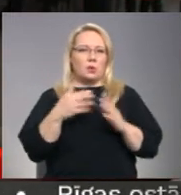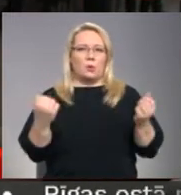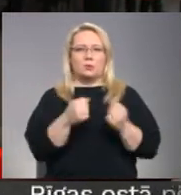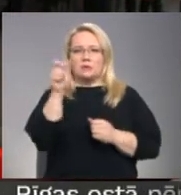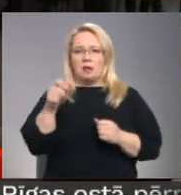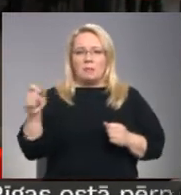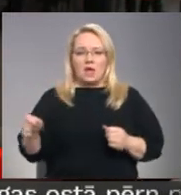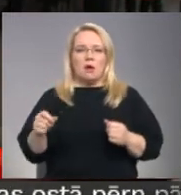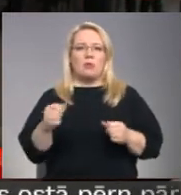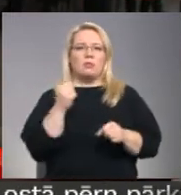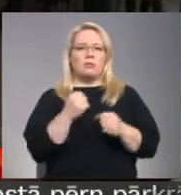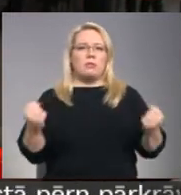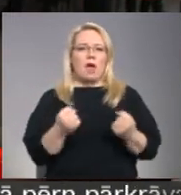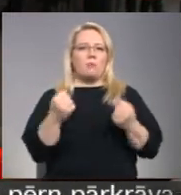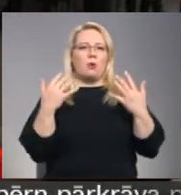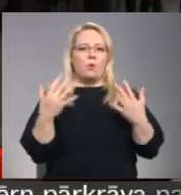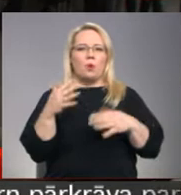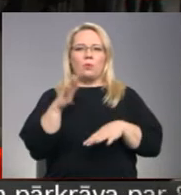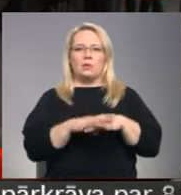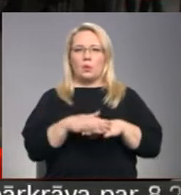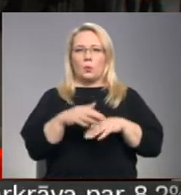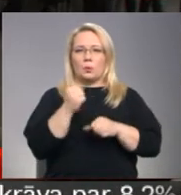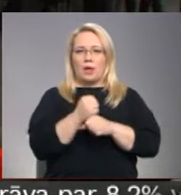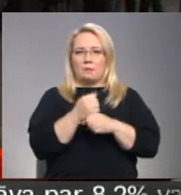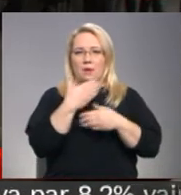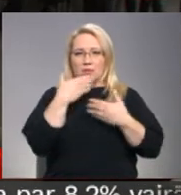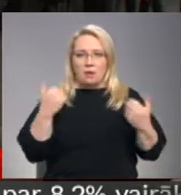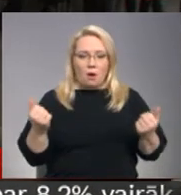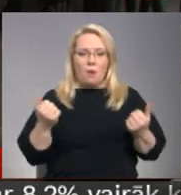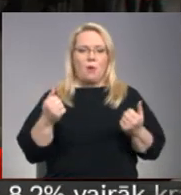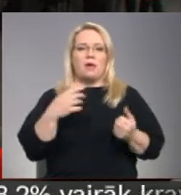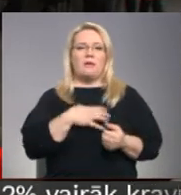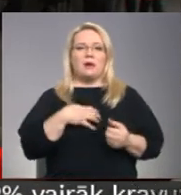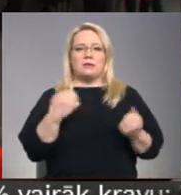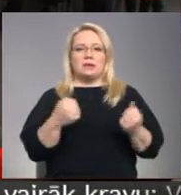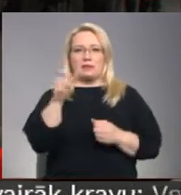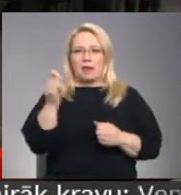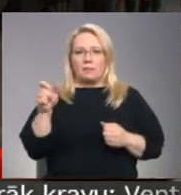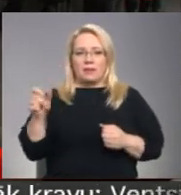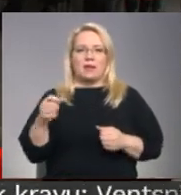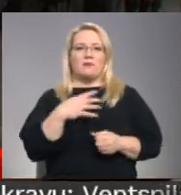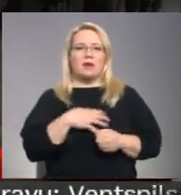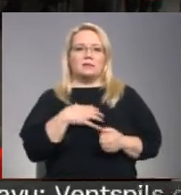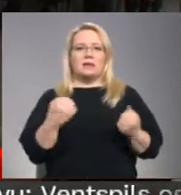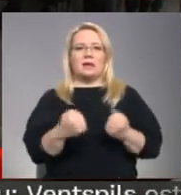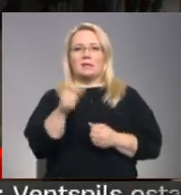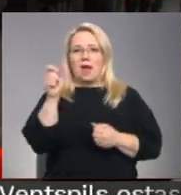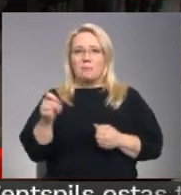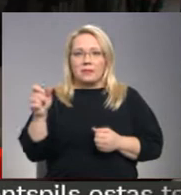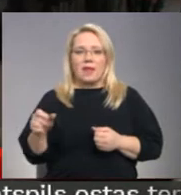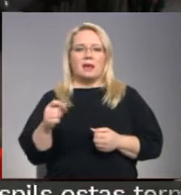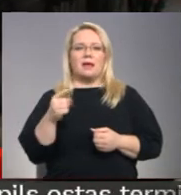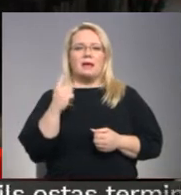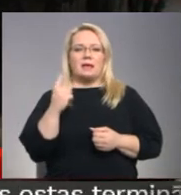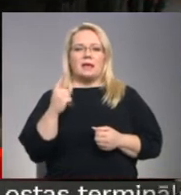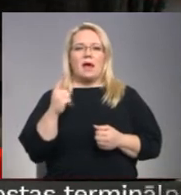brīva roku, darba roku, tirgu un nav. Ja viņiem ir vajadzīgi darba spēka, jau vajadzīgi darbinieki, vienīgais būtībā